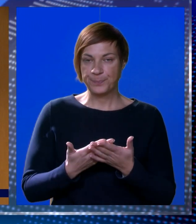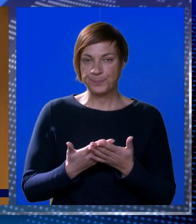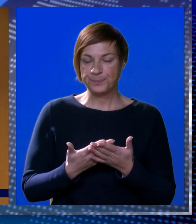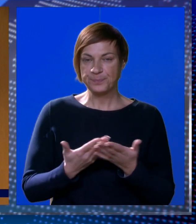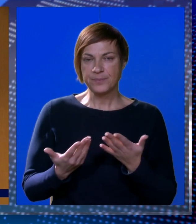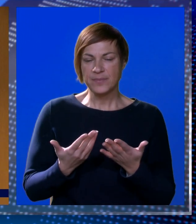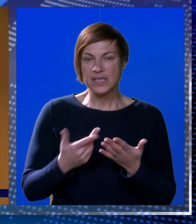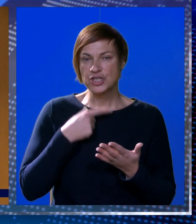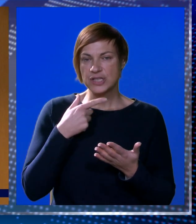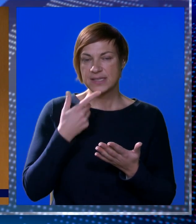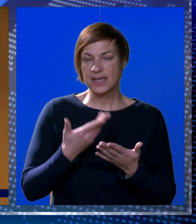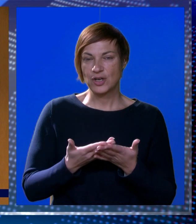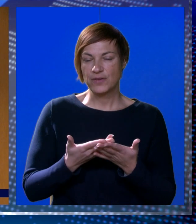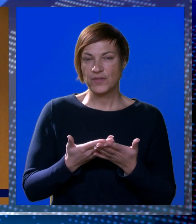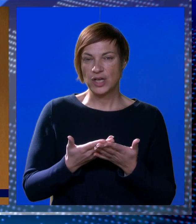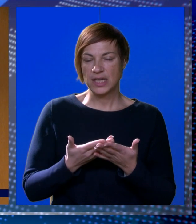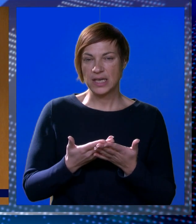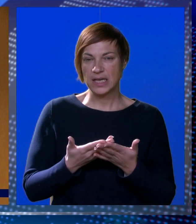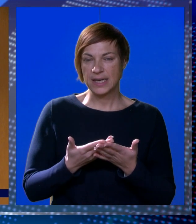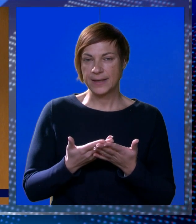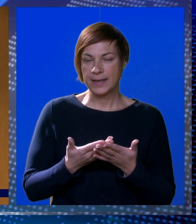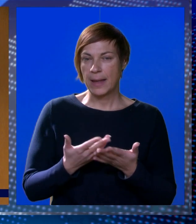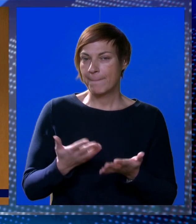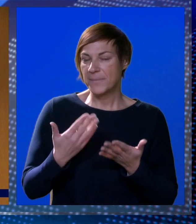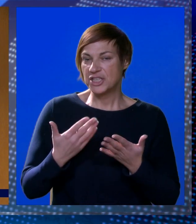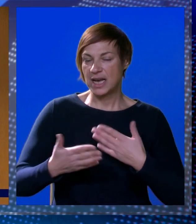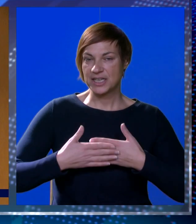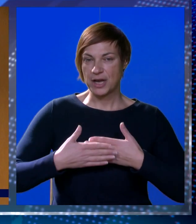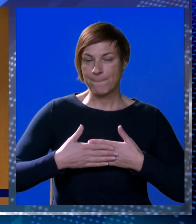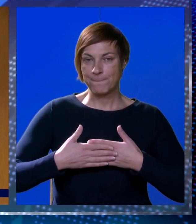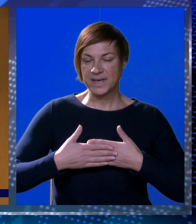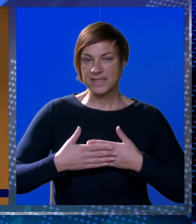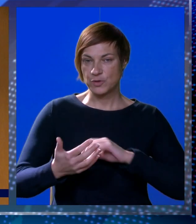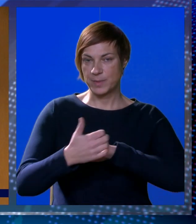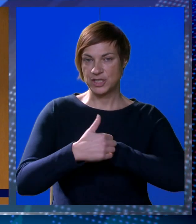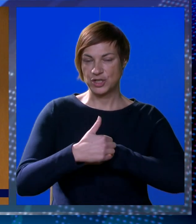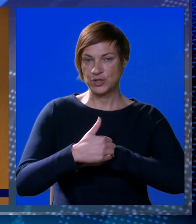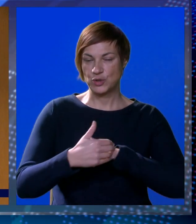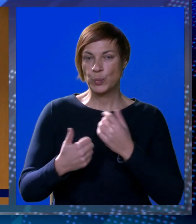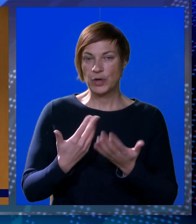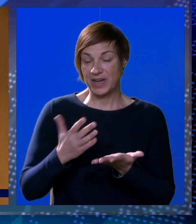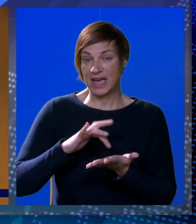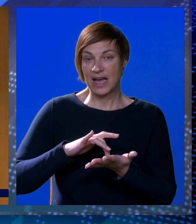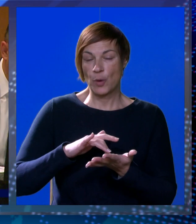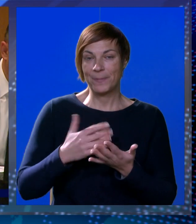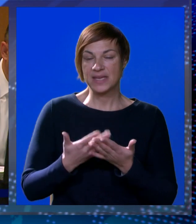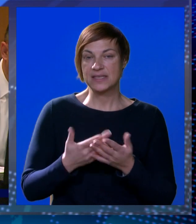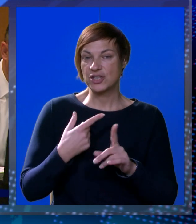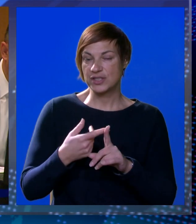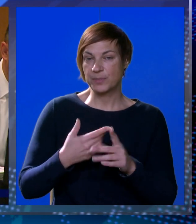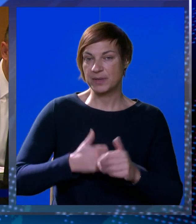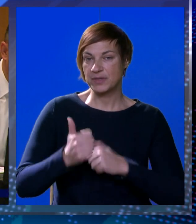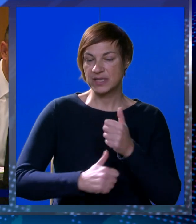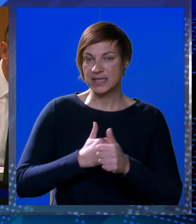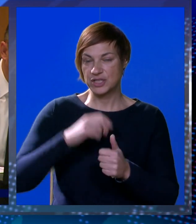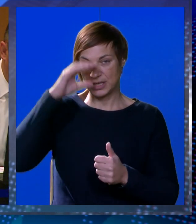pogotovo što ste bili govorili na majs turizam, nadam se da će biti lakša pristupačnost Dubrovnika kod destinacije. S